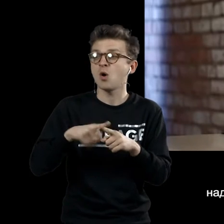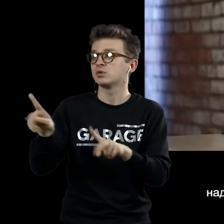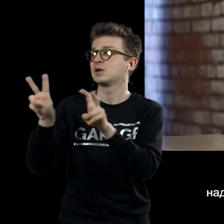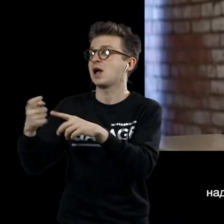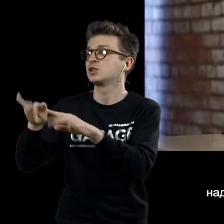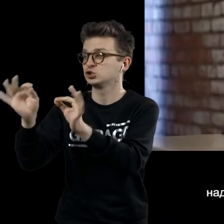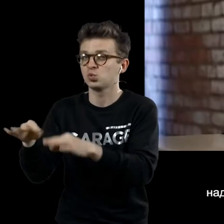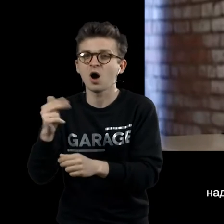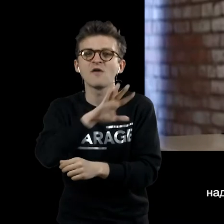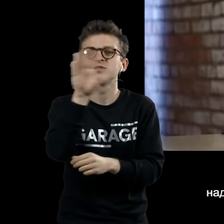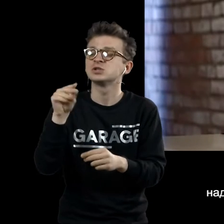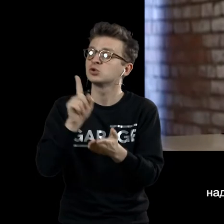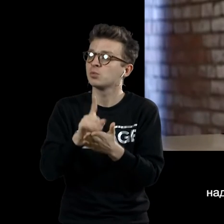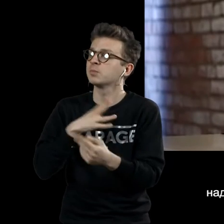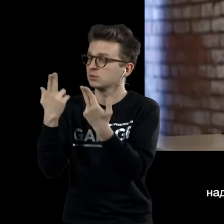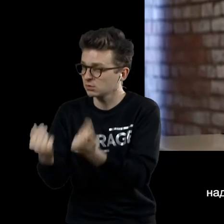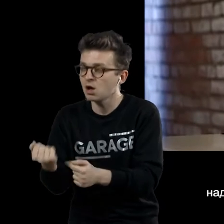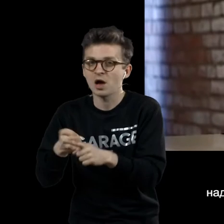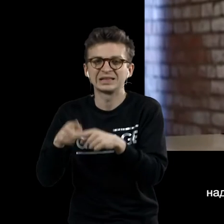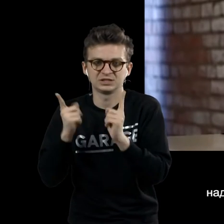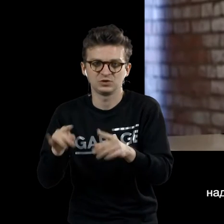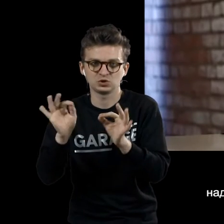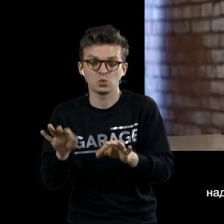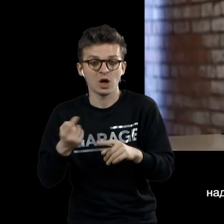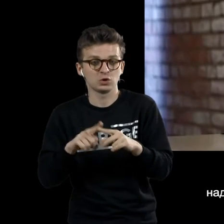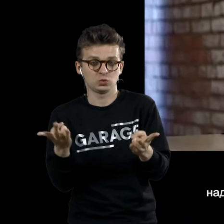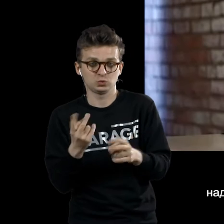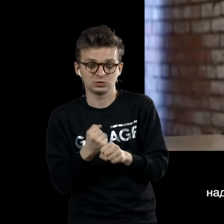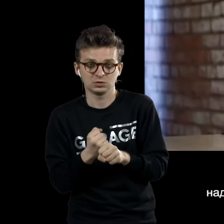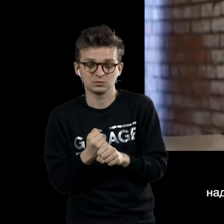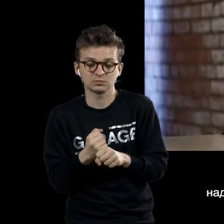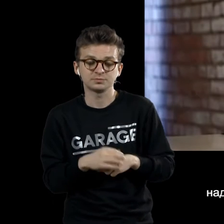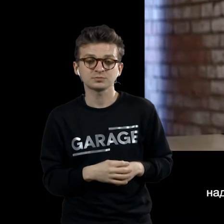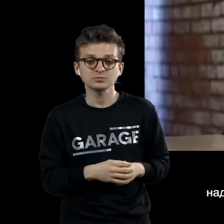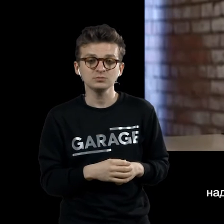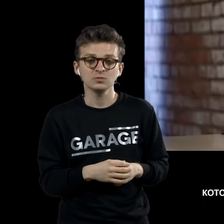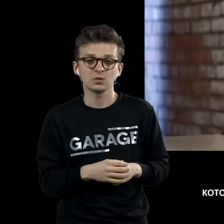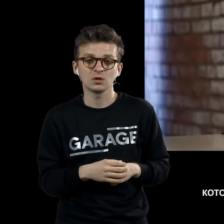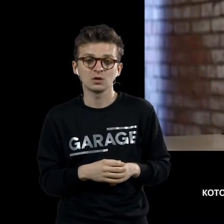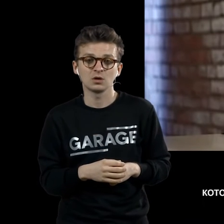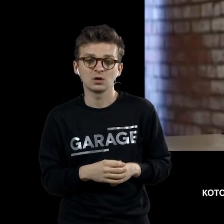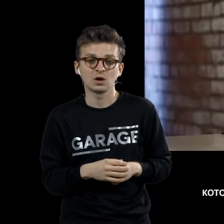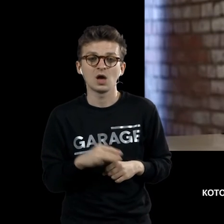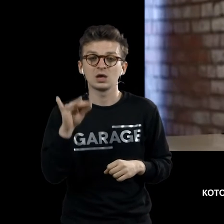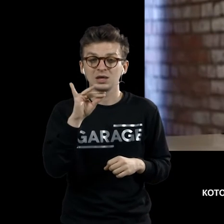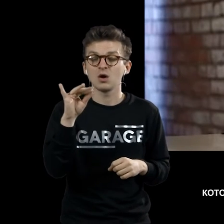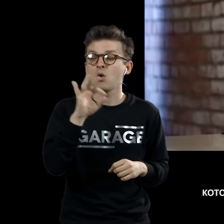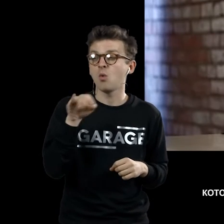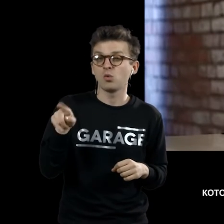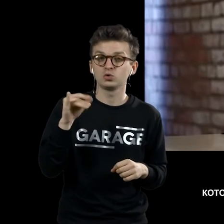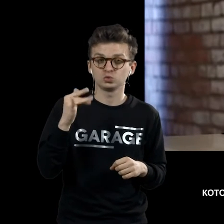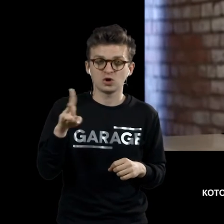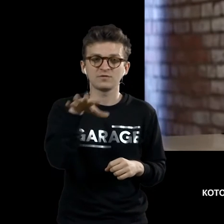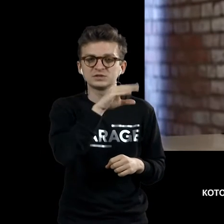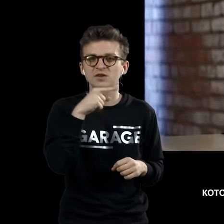надо, чтобы они были приняты всеми, надо, чтобы это произошло. И, как бы, про Дюшана говорит, что это действительно художник,